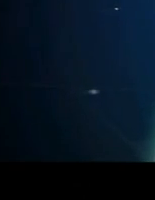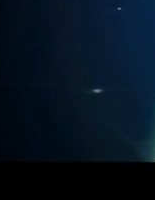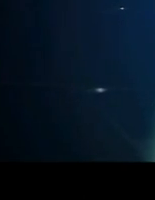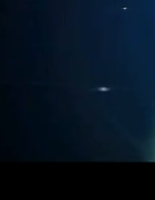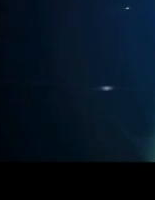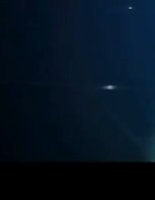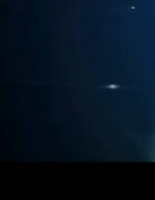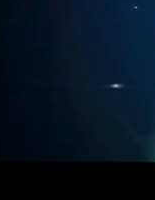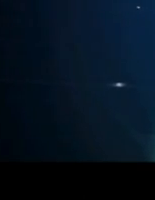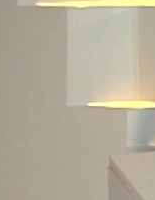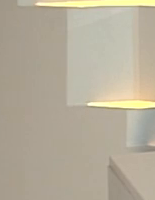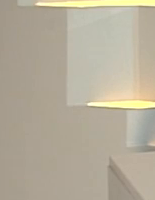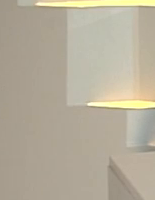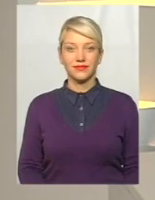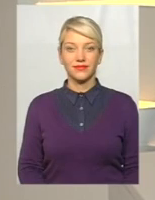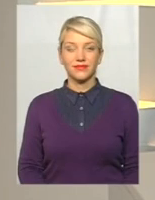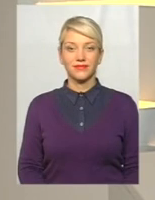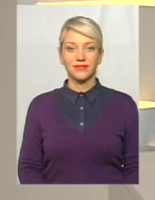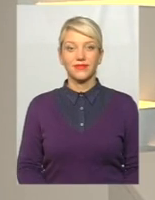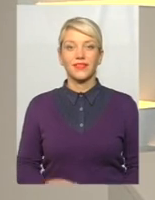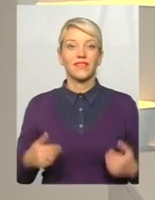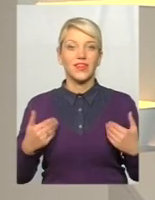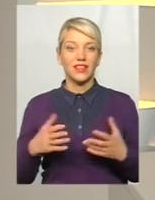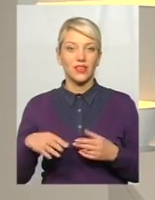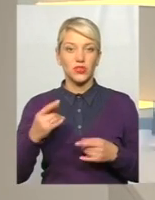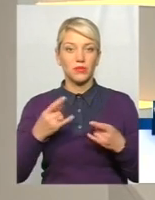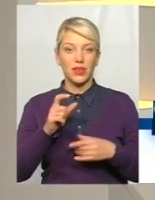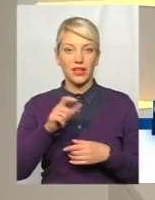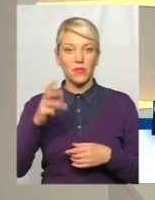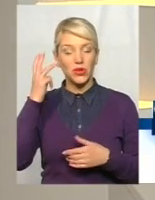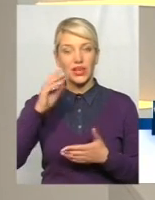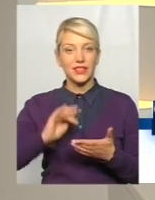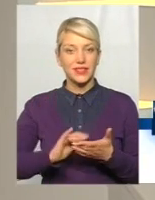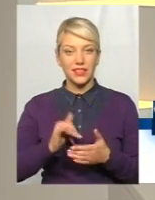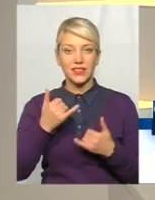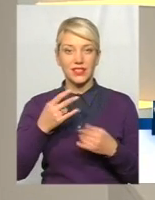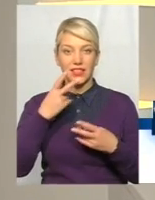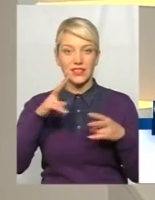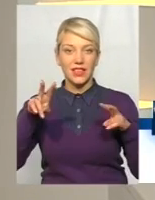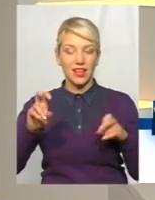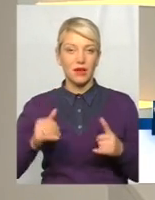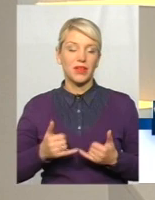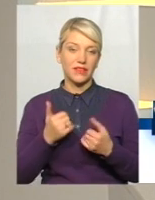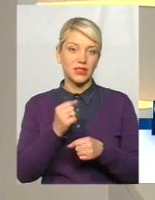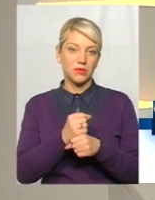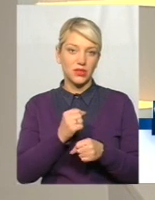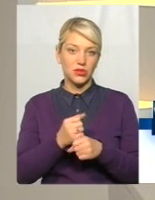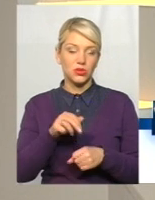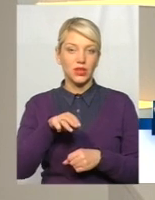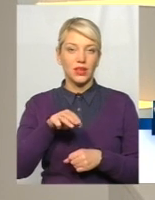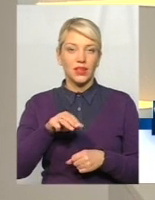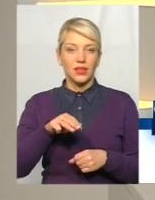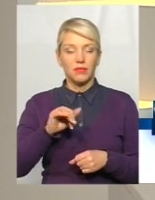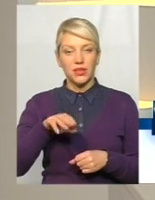Музика Мої вітання усім телеглядачам Поділяцентр. В ефірі тема. Сьогодні для вас у студії працює